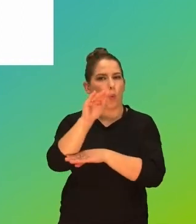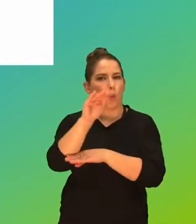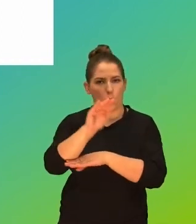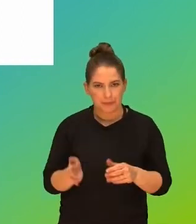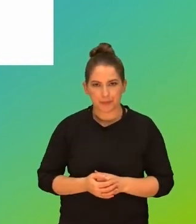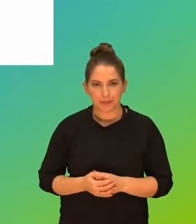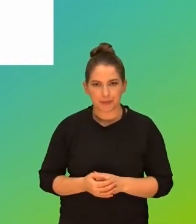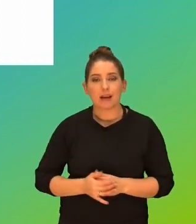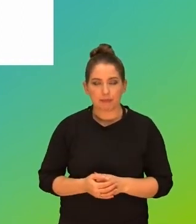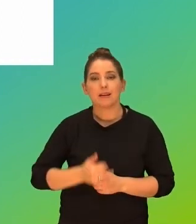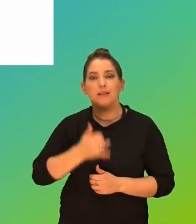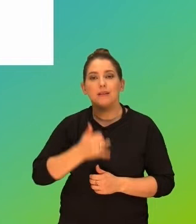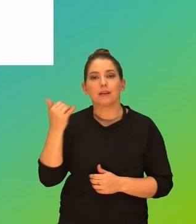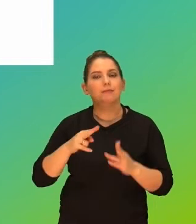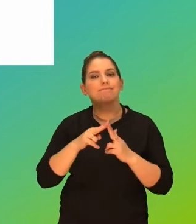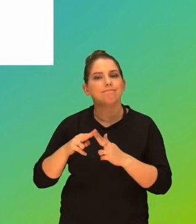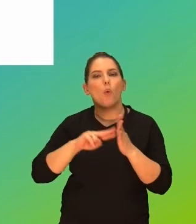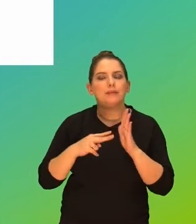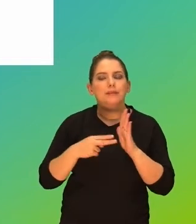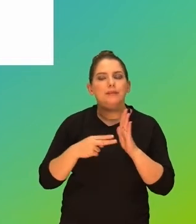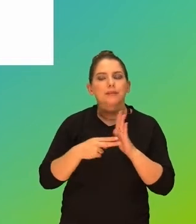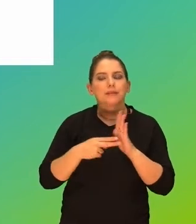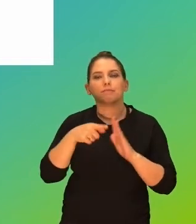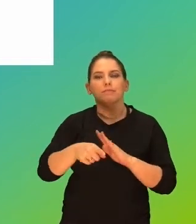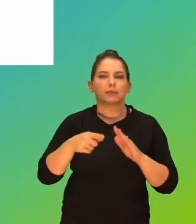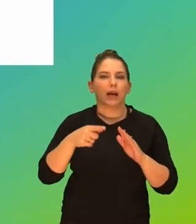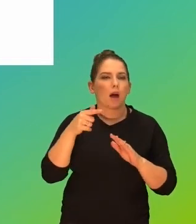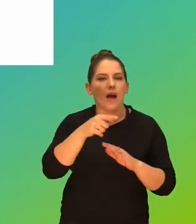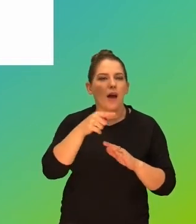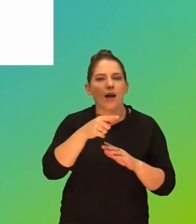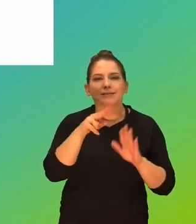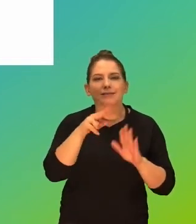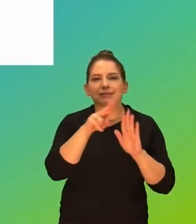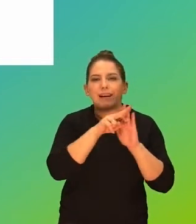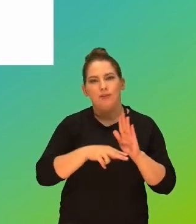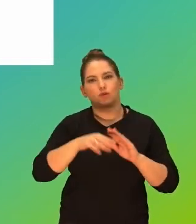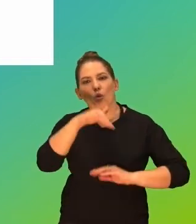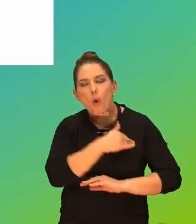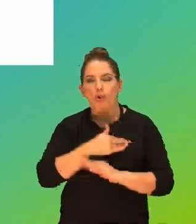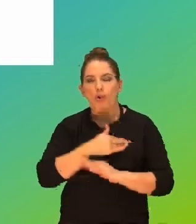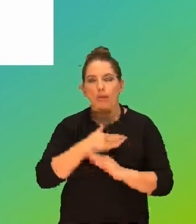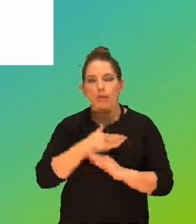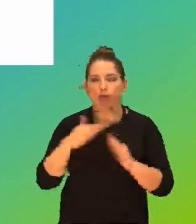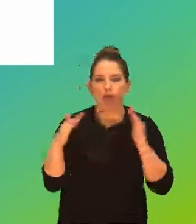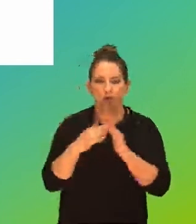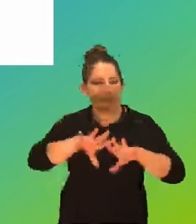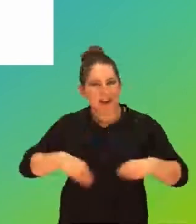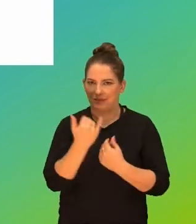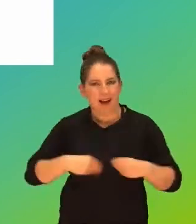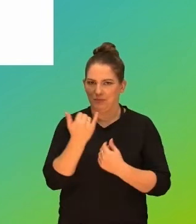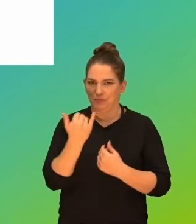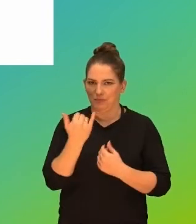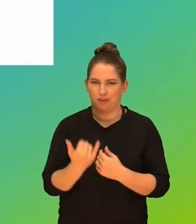rzecz. Zawsze ustalajmy wszelakie zasady, czy domowe, czy szkolne razem z dziećmi. To jest bardzo